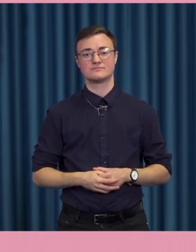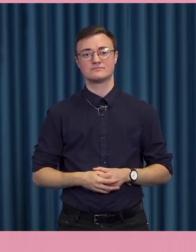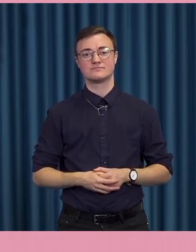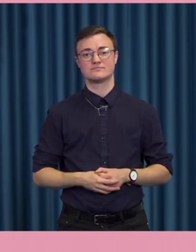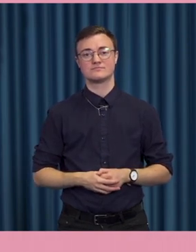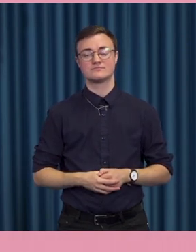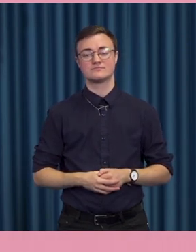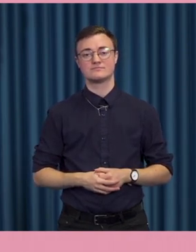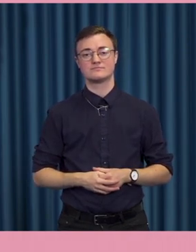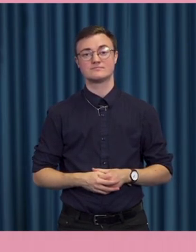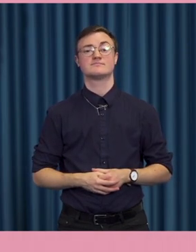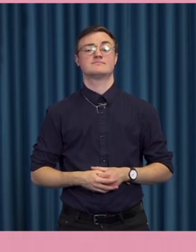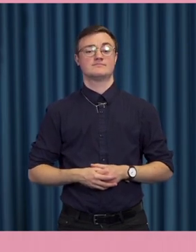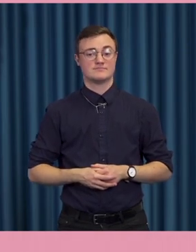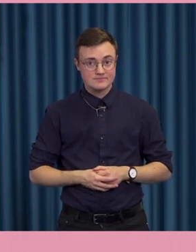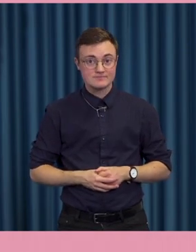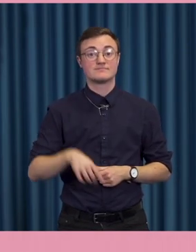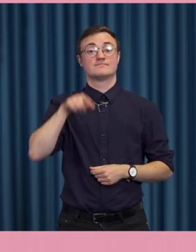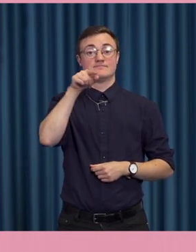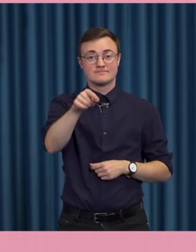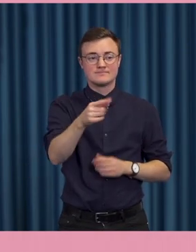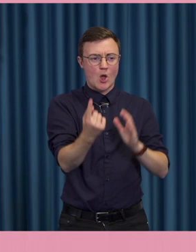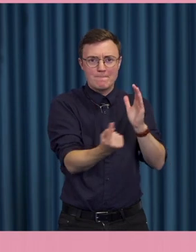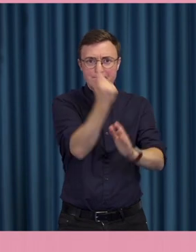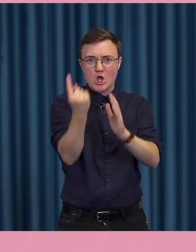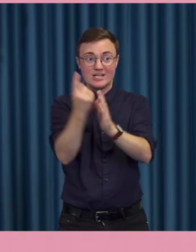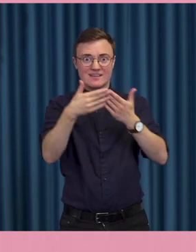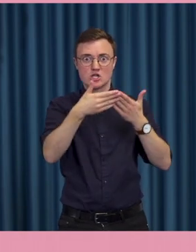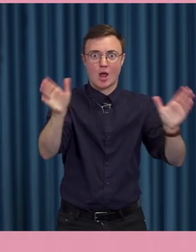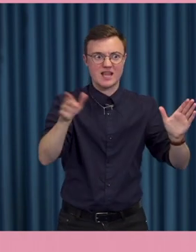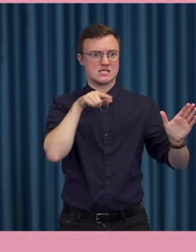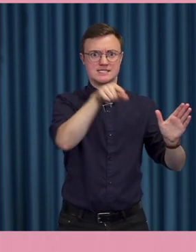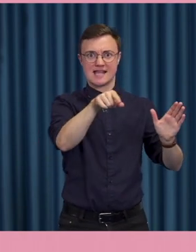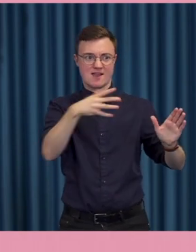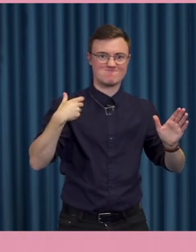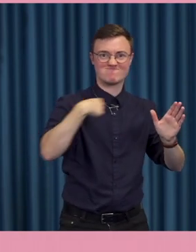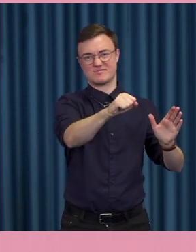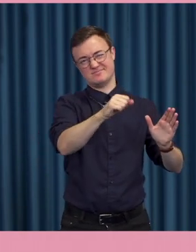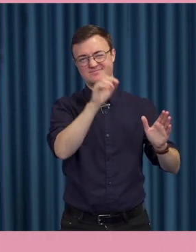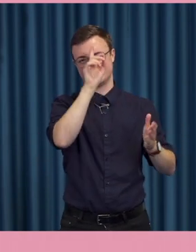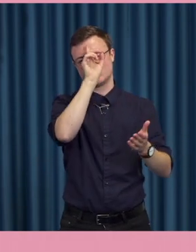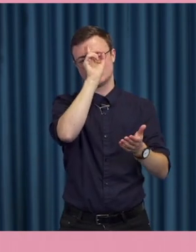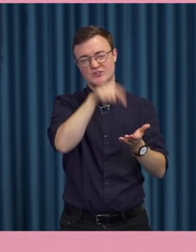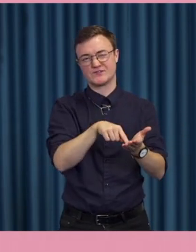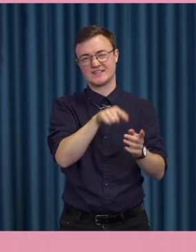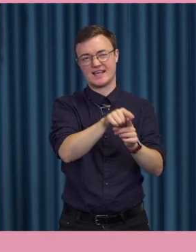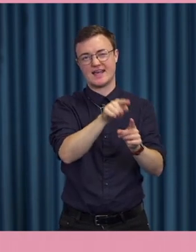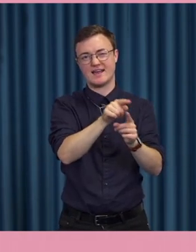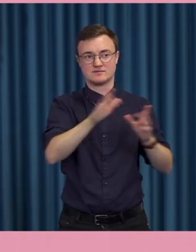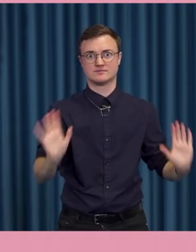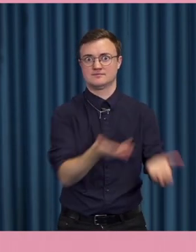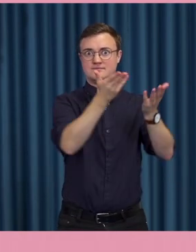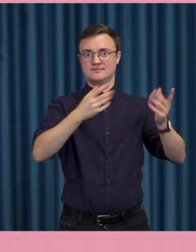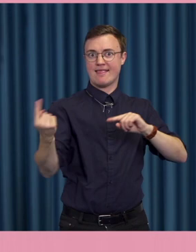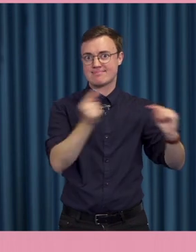När man letar efter de här windows of opportunity för att, fönsterna och möjlighet för att få igång